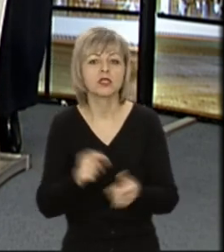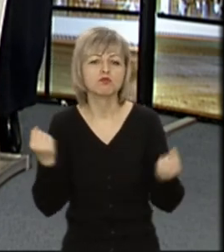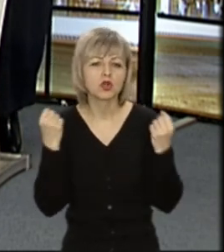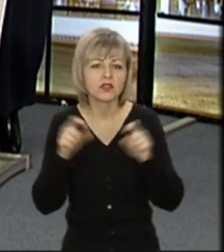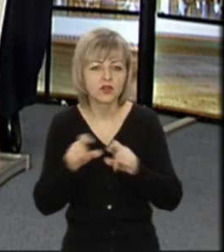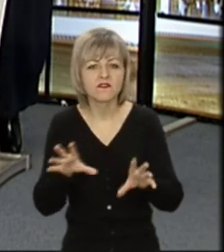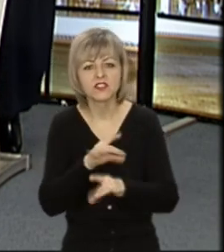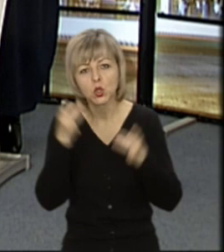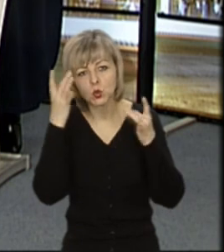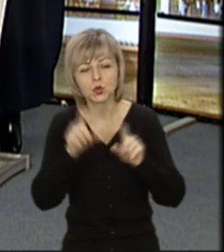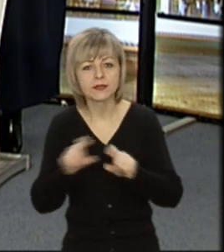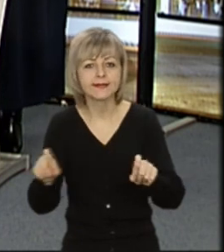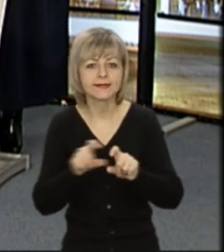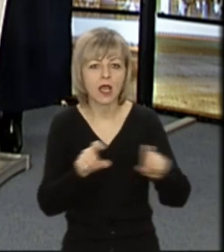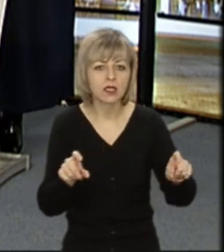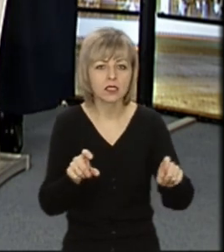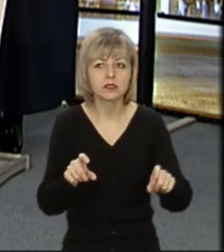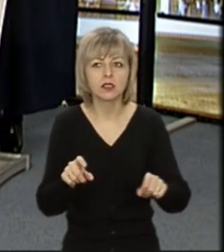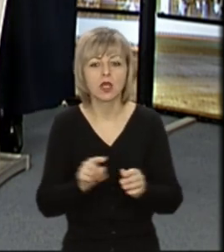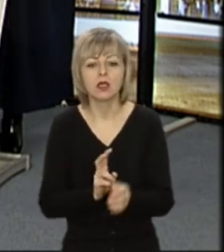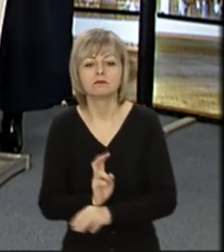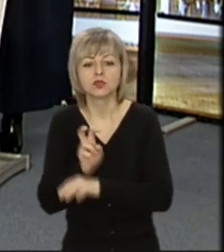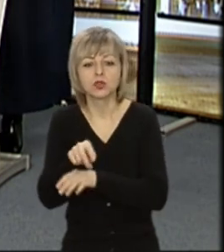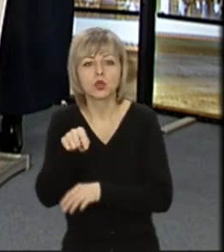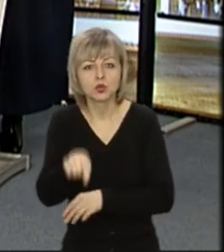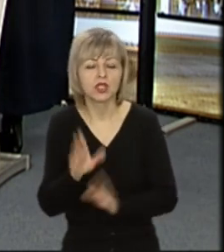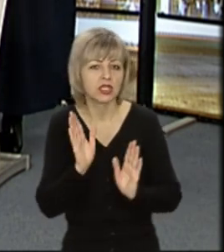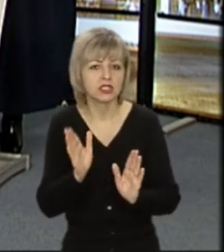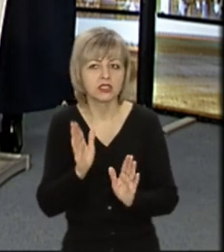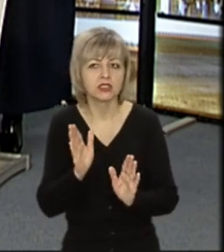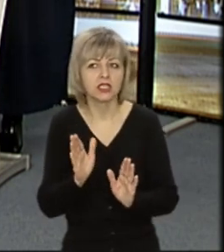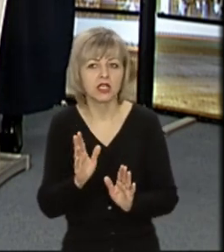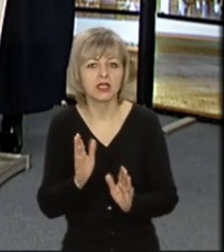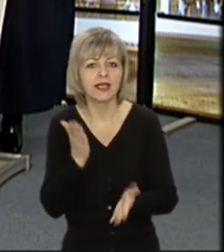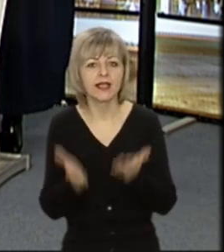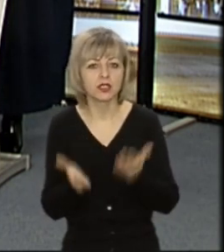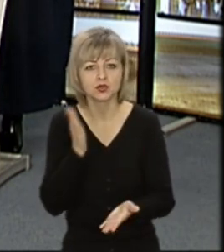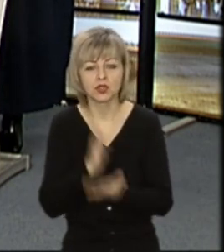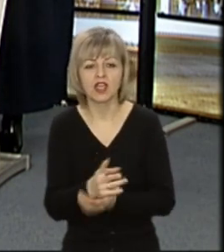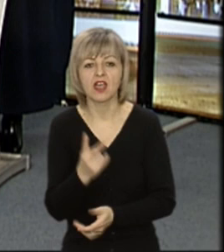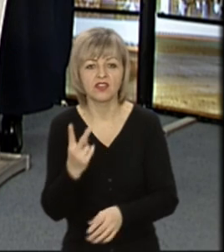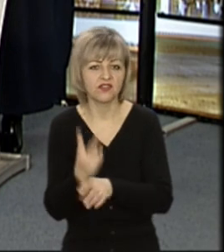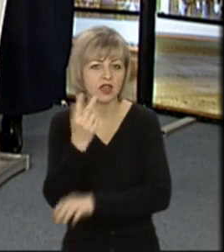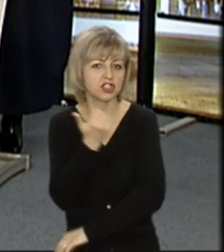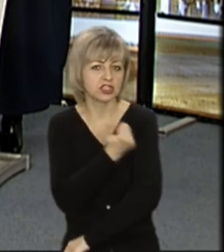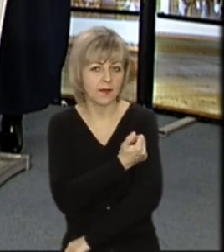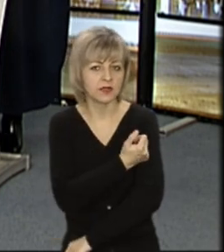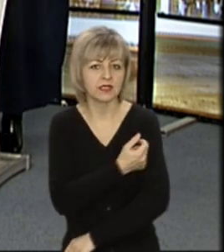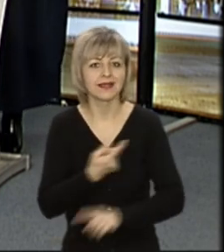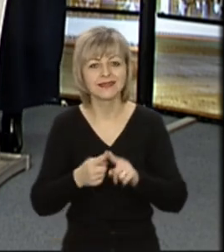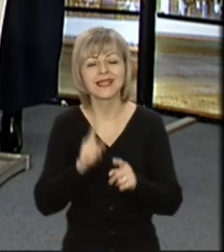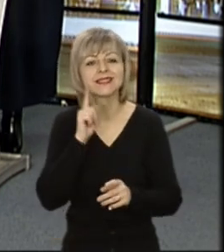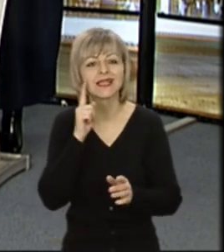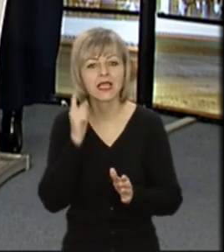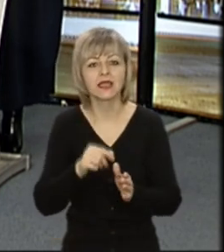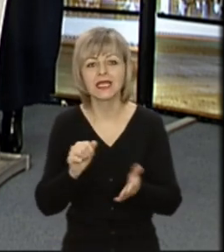комплекси, всі культурні заклади. Доступ туди тільки з двома щепленнями, тобто з зеленими